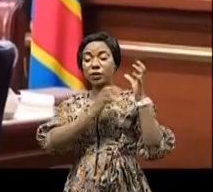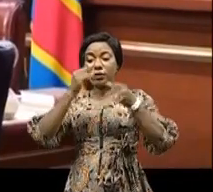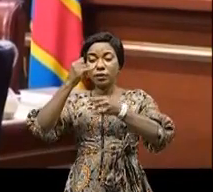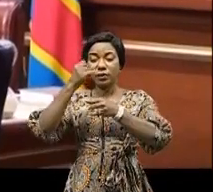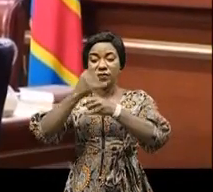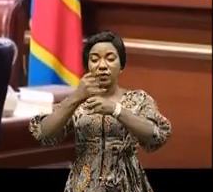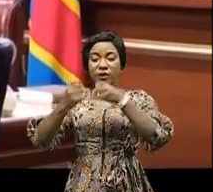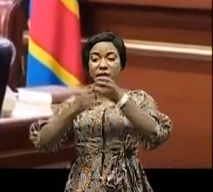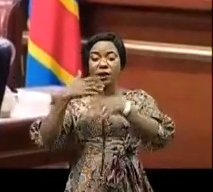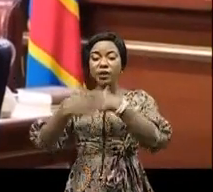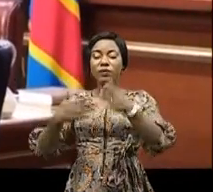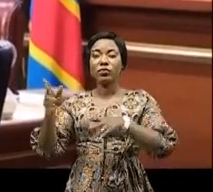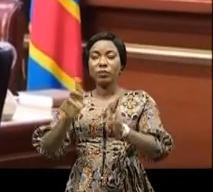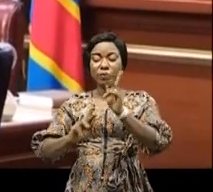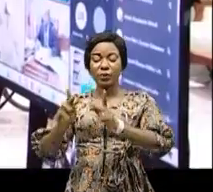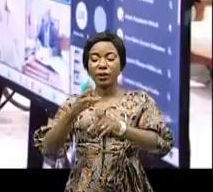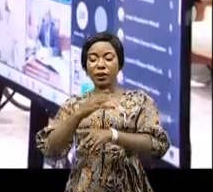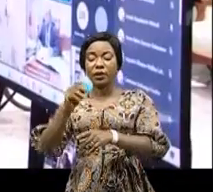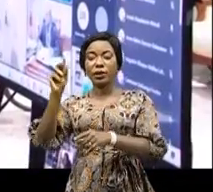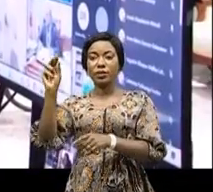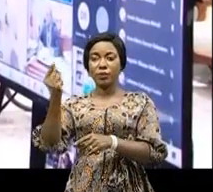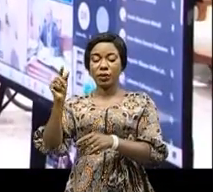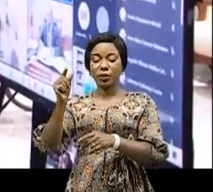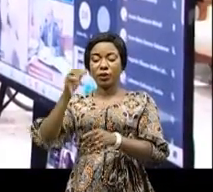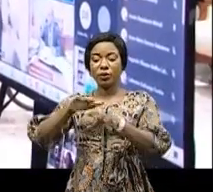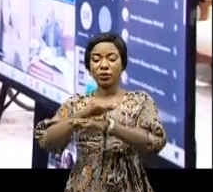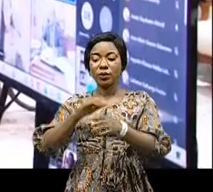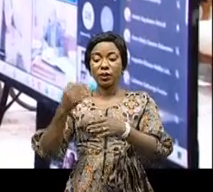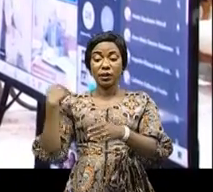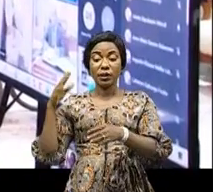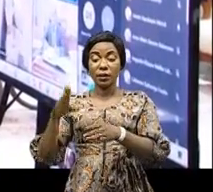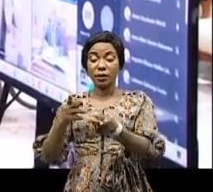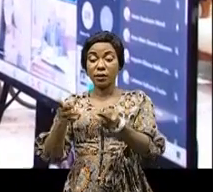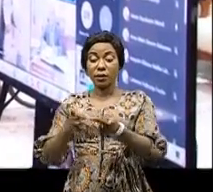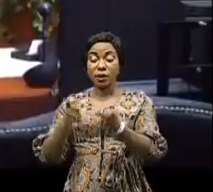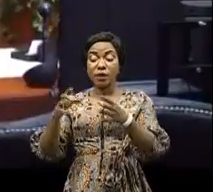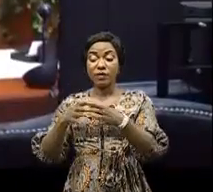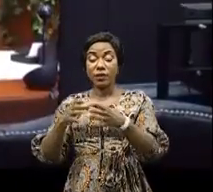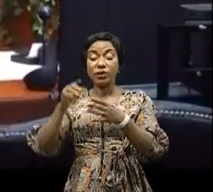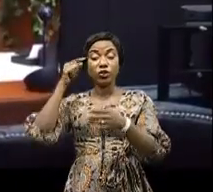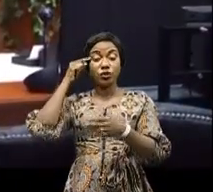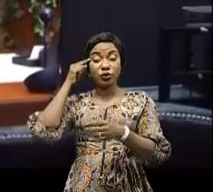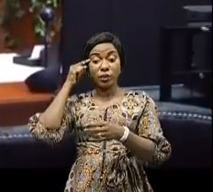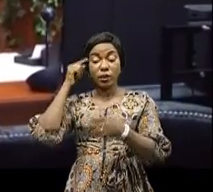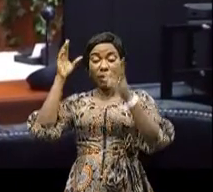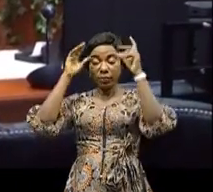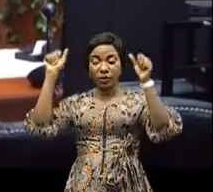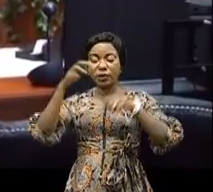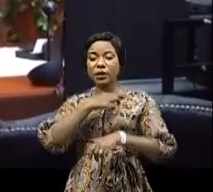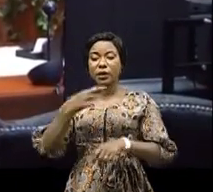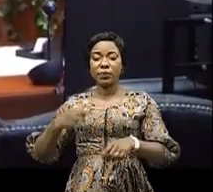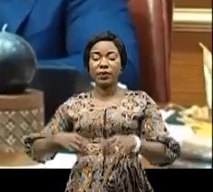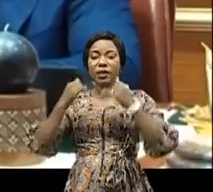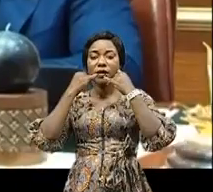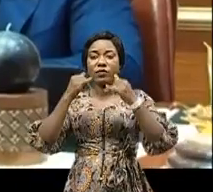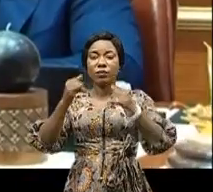publics et celle de mine sur l'état des lieux d'exécution du contrat sino-congolais, le président de la République a